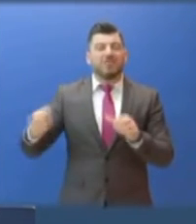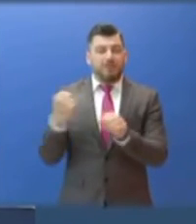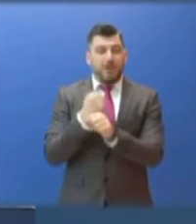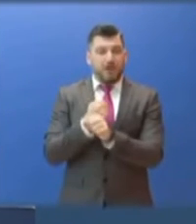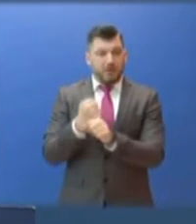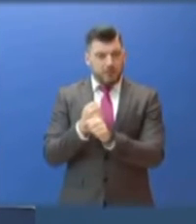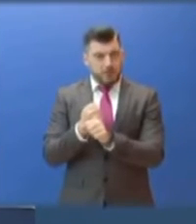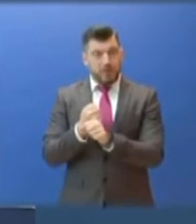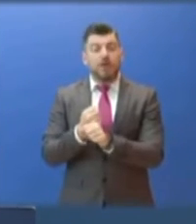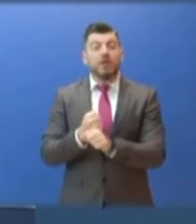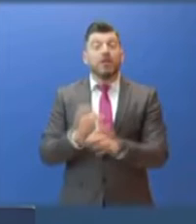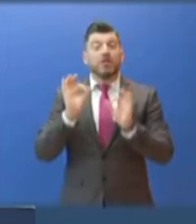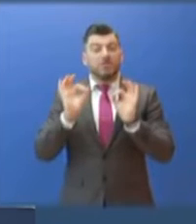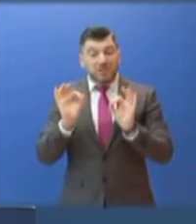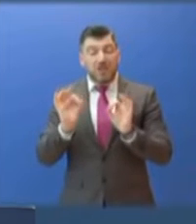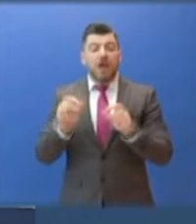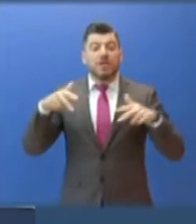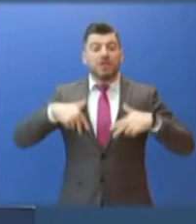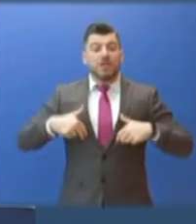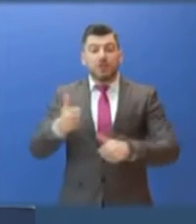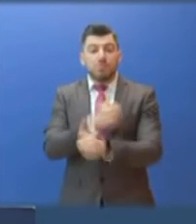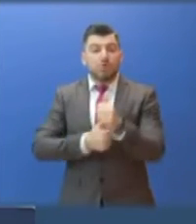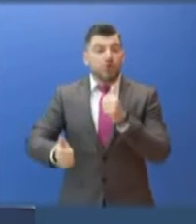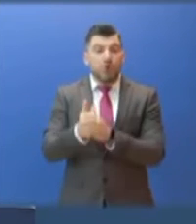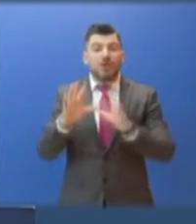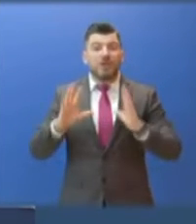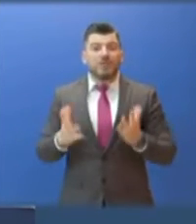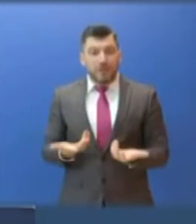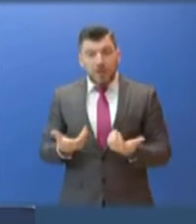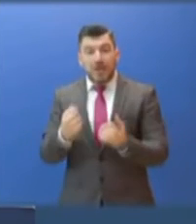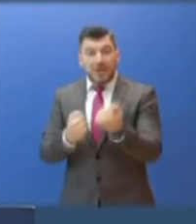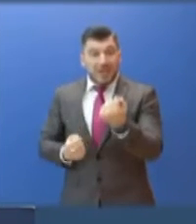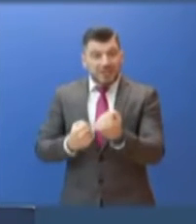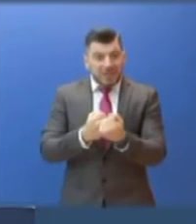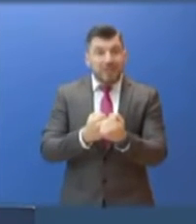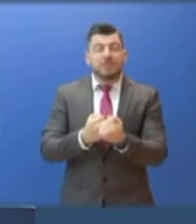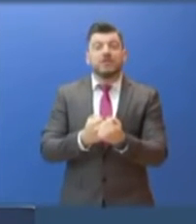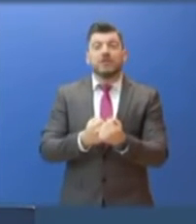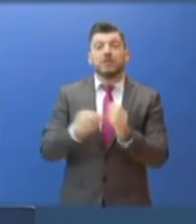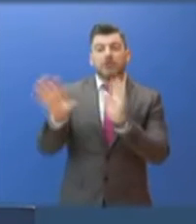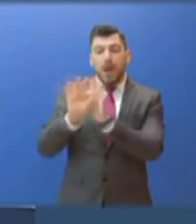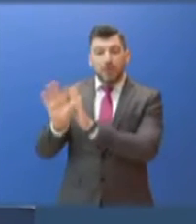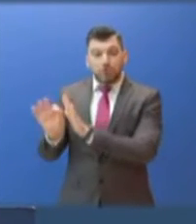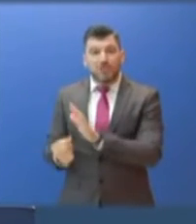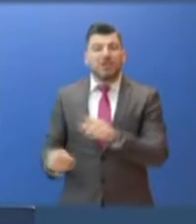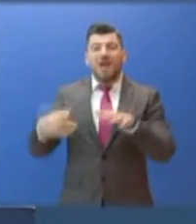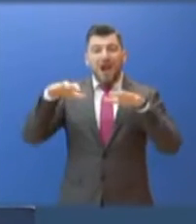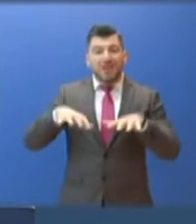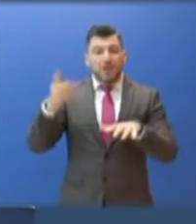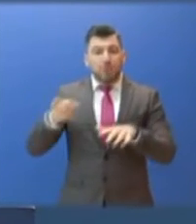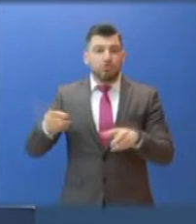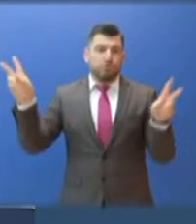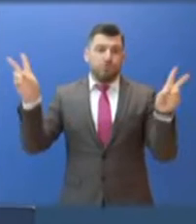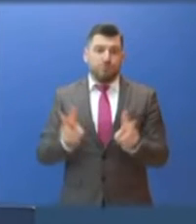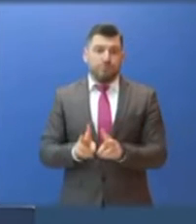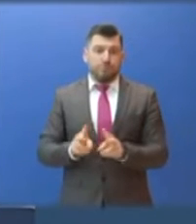οικονομικός και προπάντων κοινωνικός στόχος της κυβέρνησης είναι η τόνωση της απασχόλησης και καταπέκτευση της κοινωνικής συνοχής. Άλλωστε, για